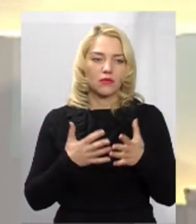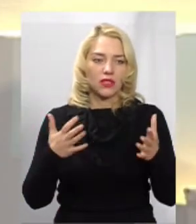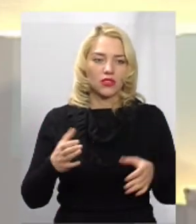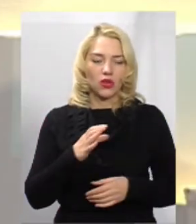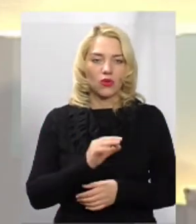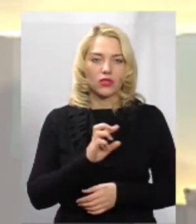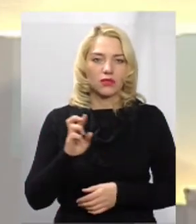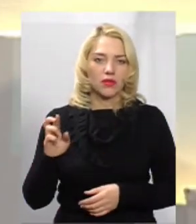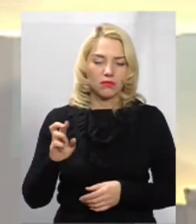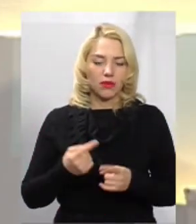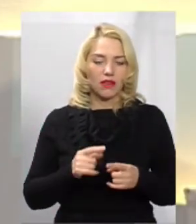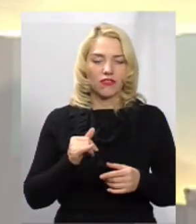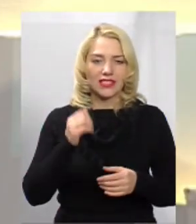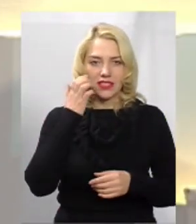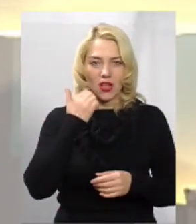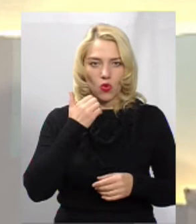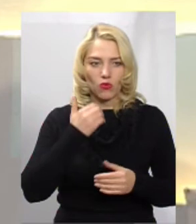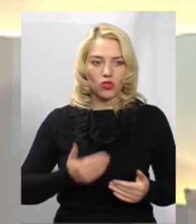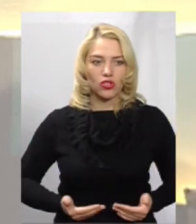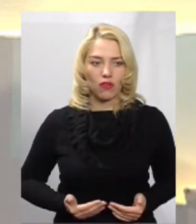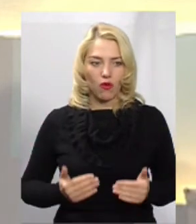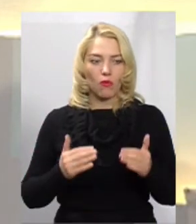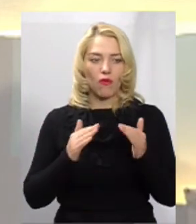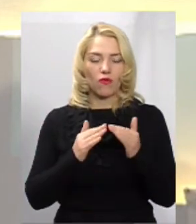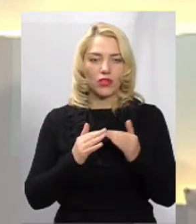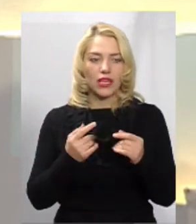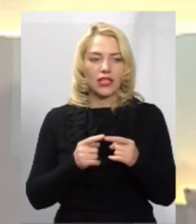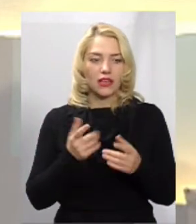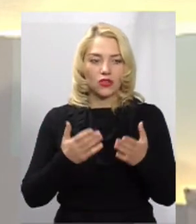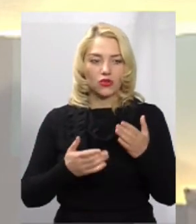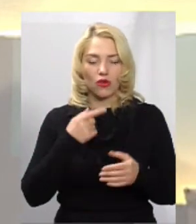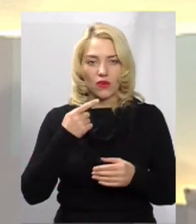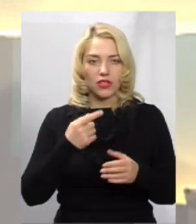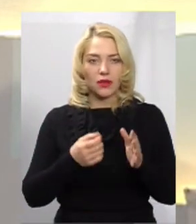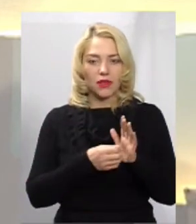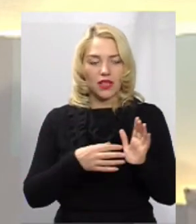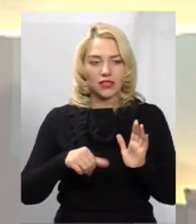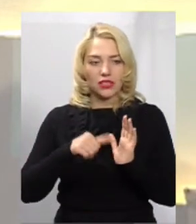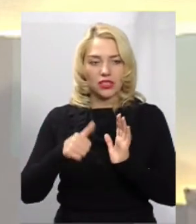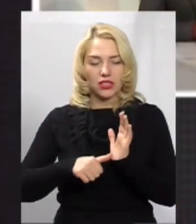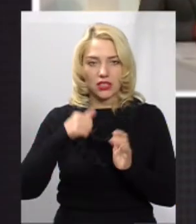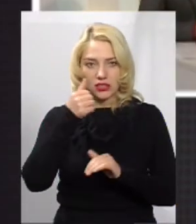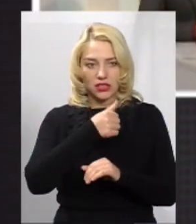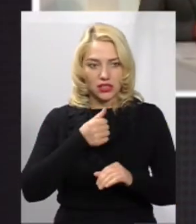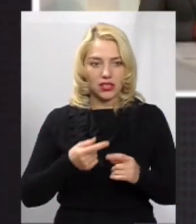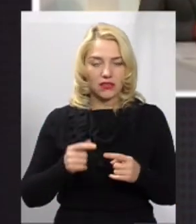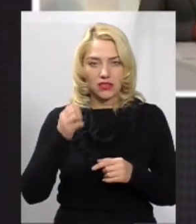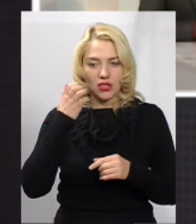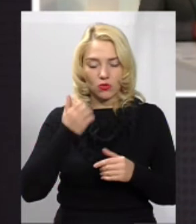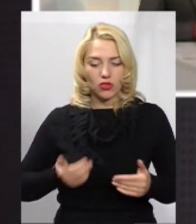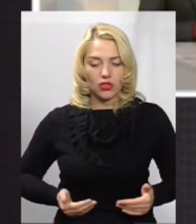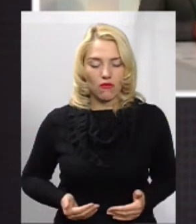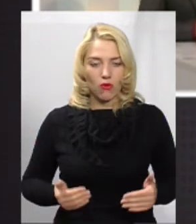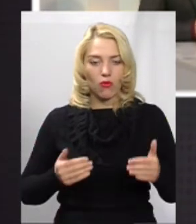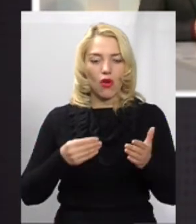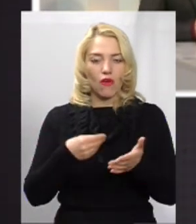в Старому житловому фонді. І якщо говорити про 2015-2016 рік, де в Старому житловому фонді створилось по одному-два